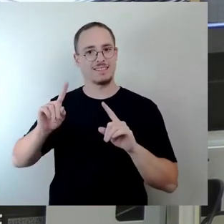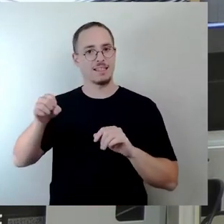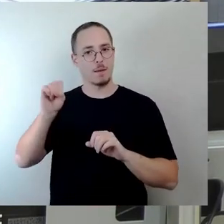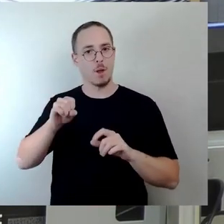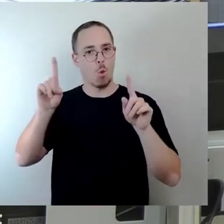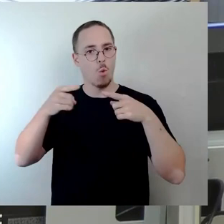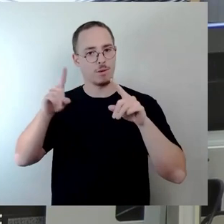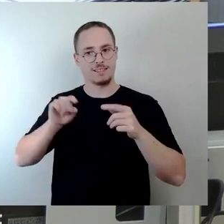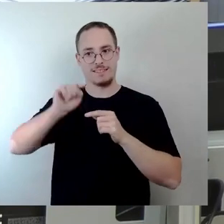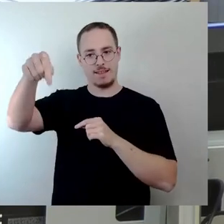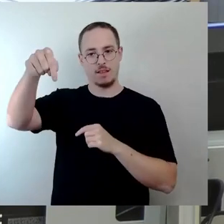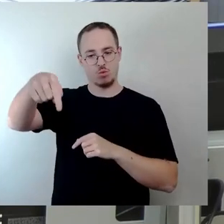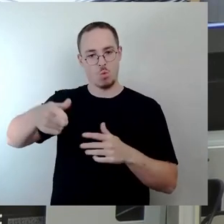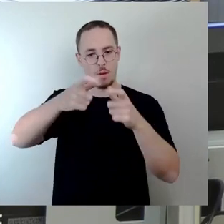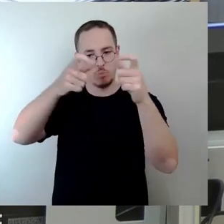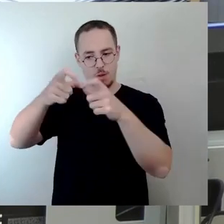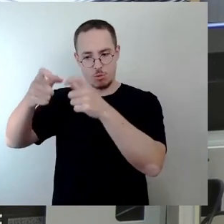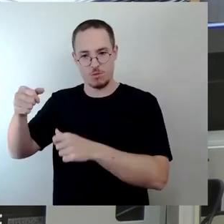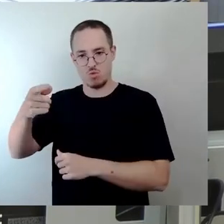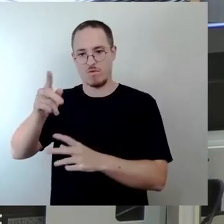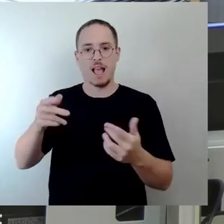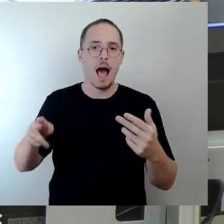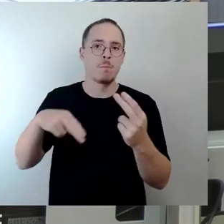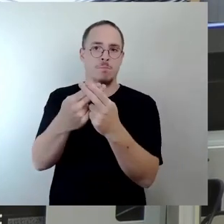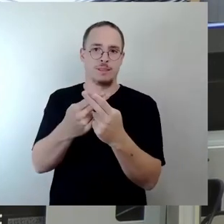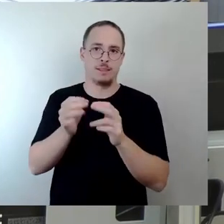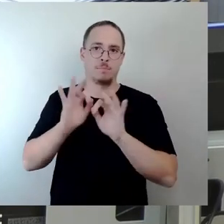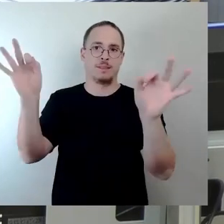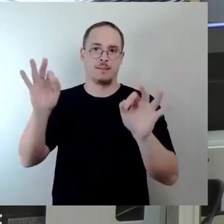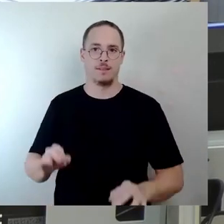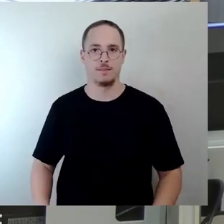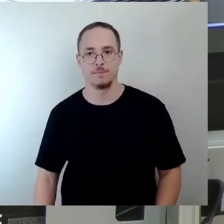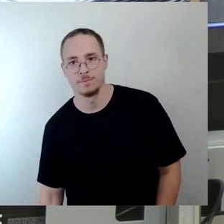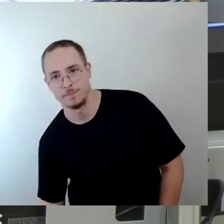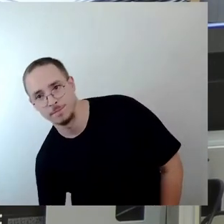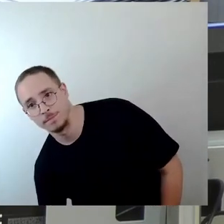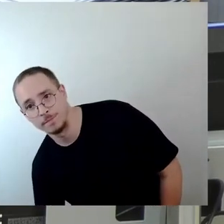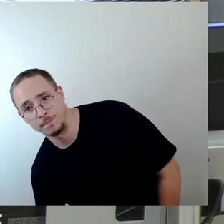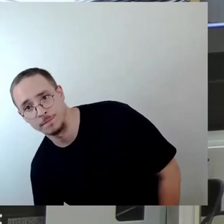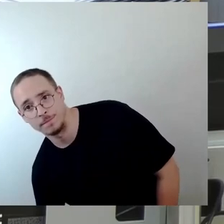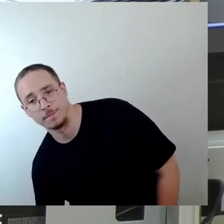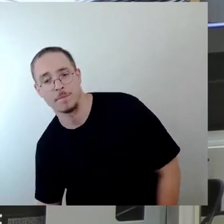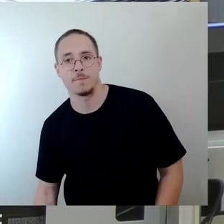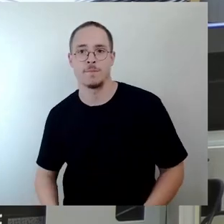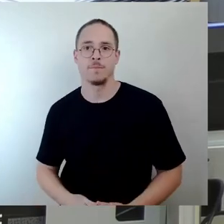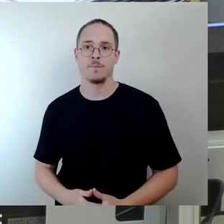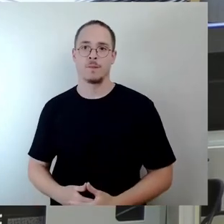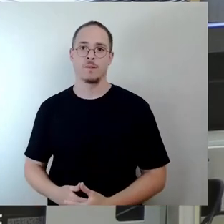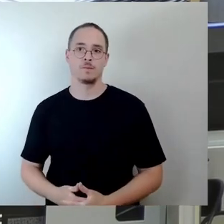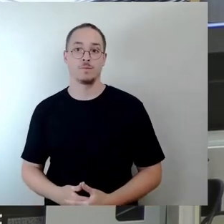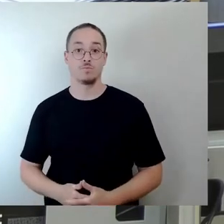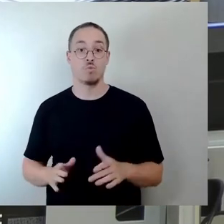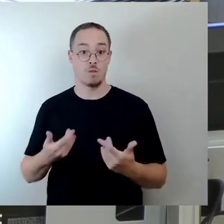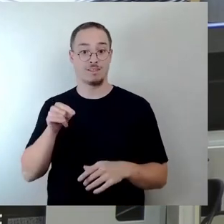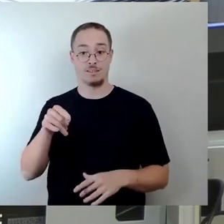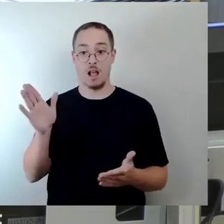das gelingt, wenn es einen Entwurf gibt, der sich nicht in den